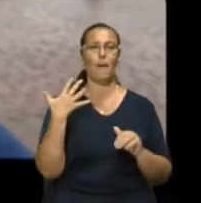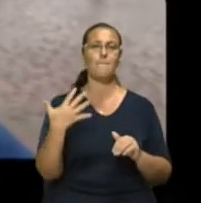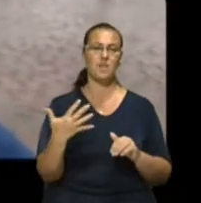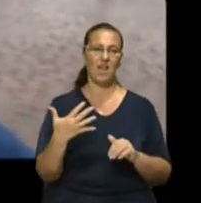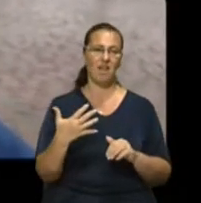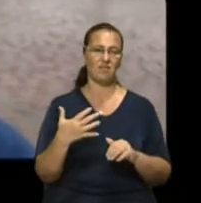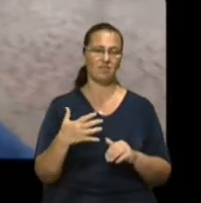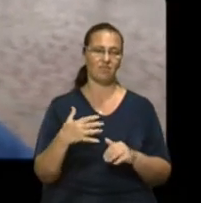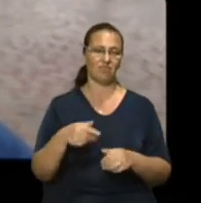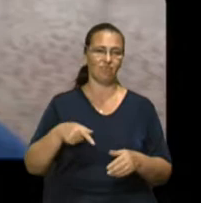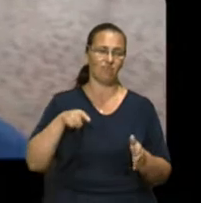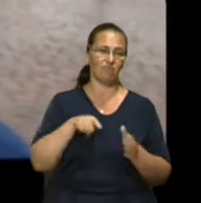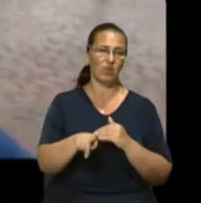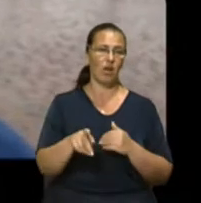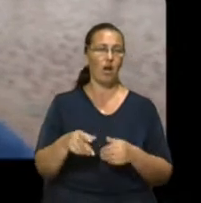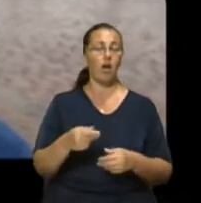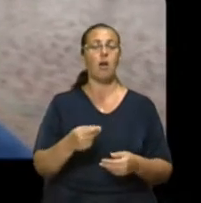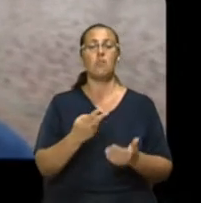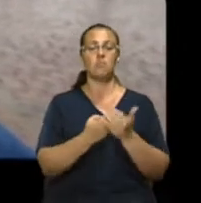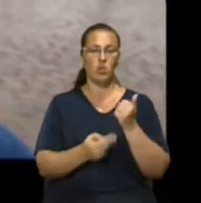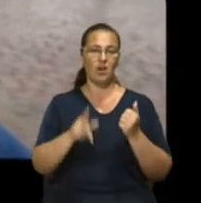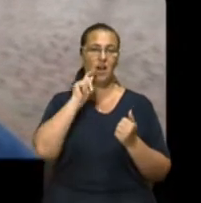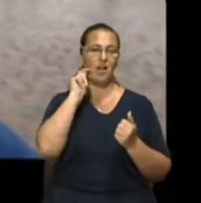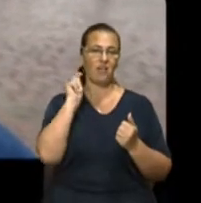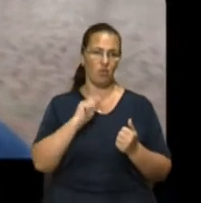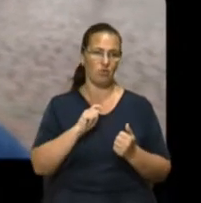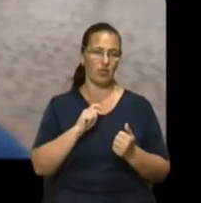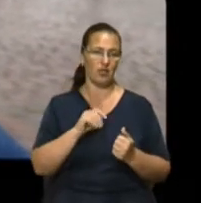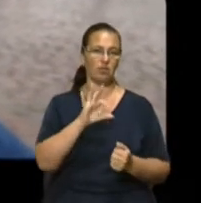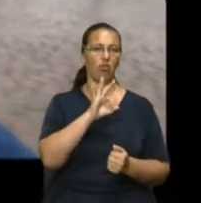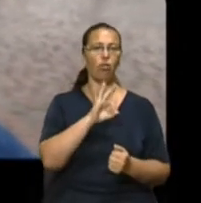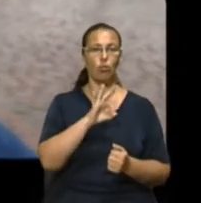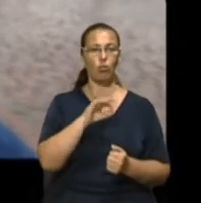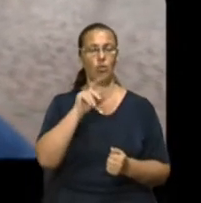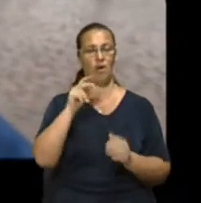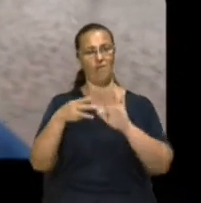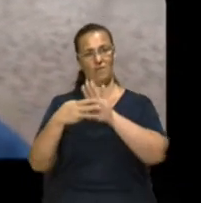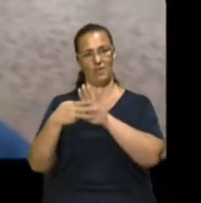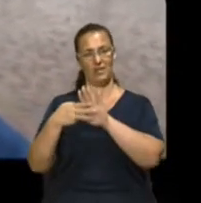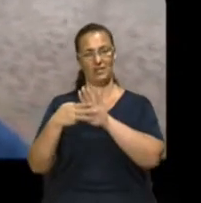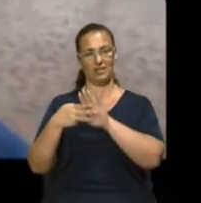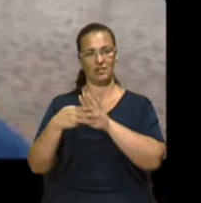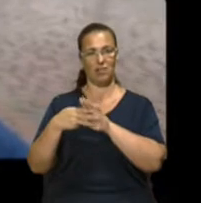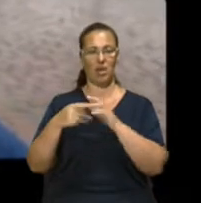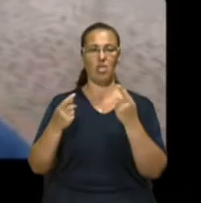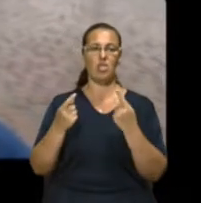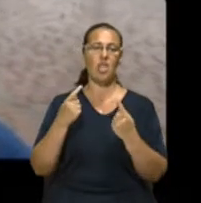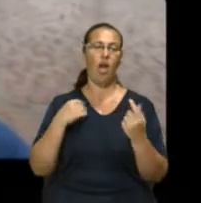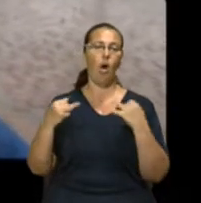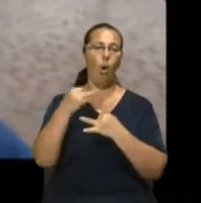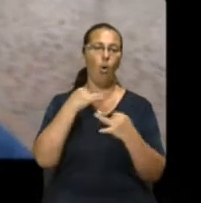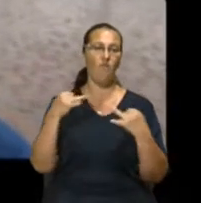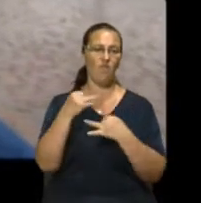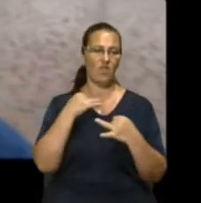У підсумку поразка збірної України 0-8 у цьому поєдинку. На прес-конференції тренерка збірної